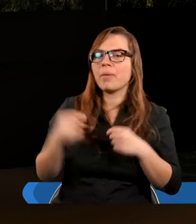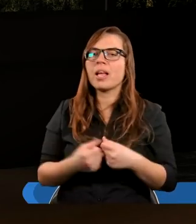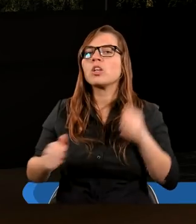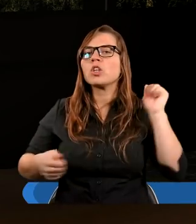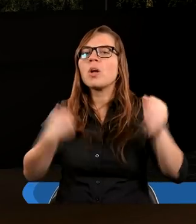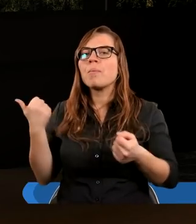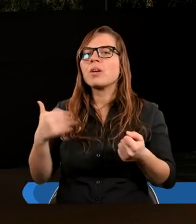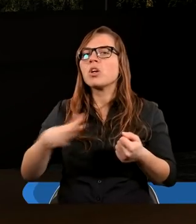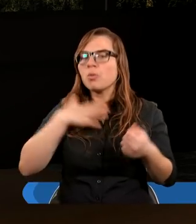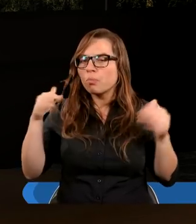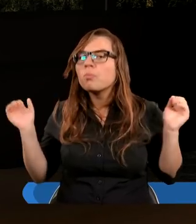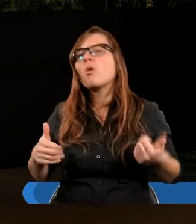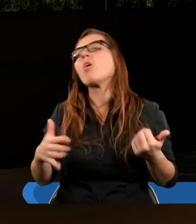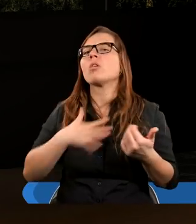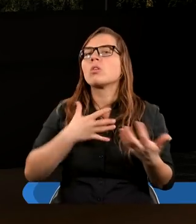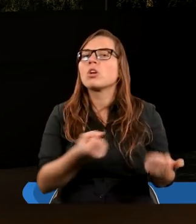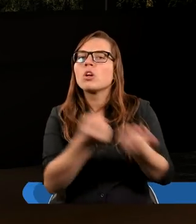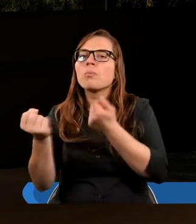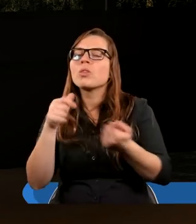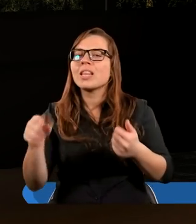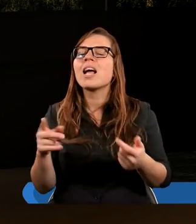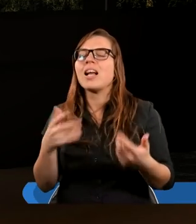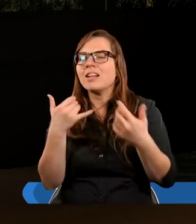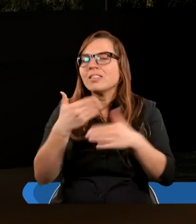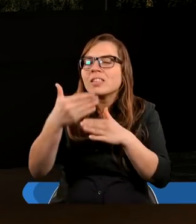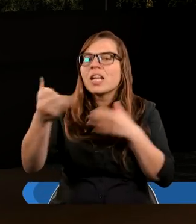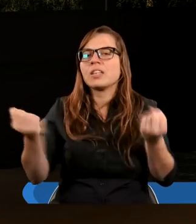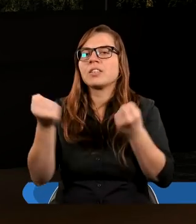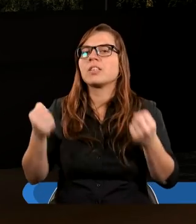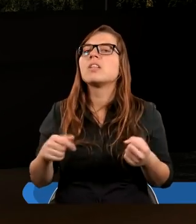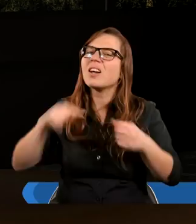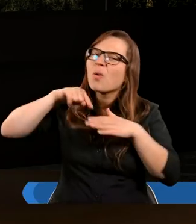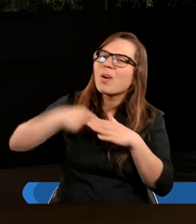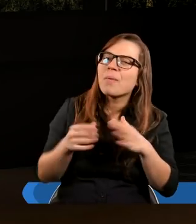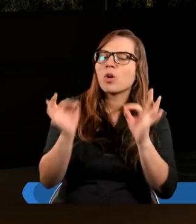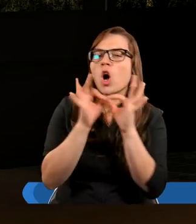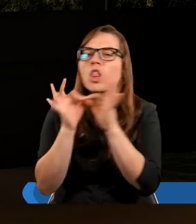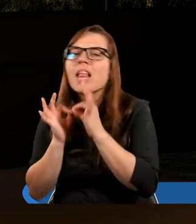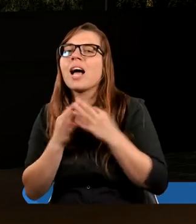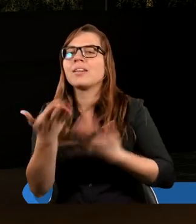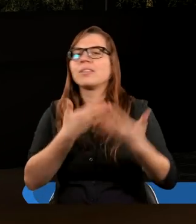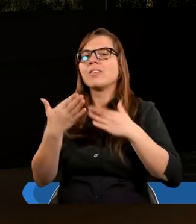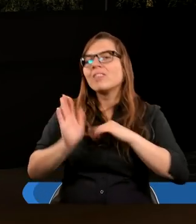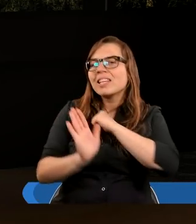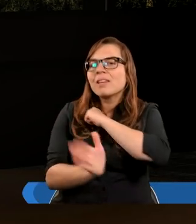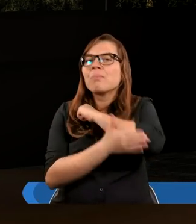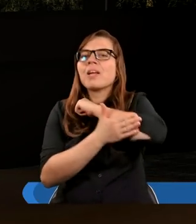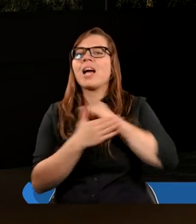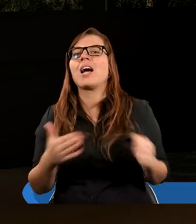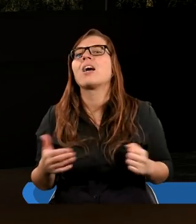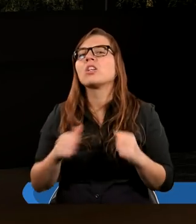mogli podtrzymywać te więzi, nawiązywać głębokie relacje, wspierać się wzajemnie,